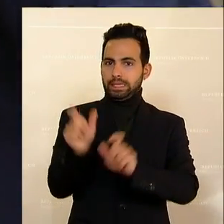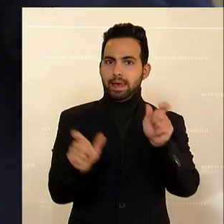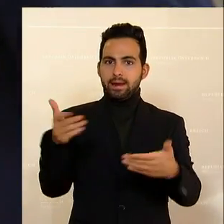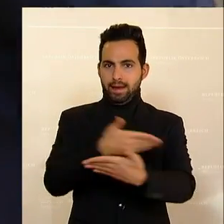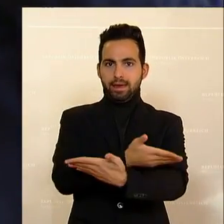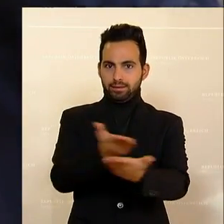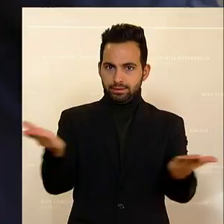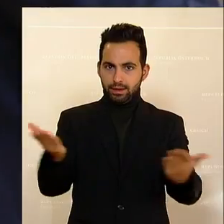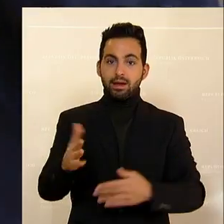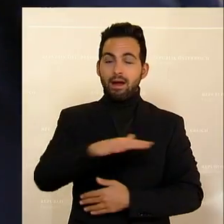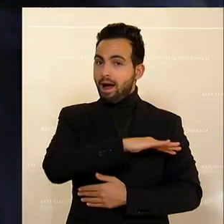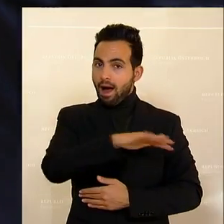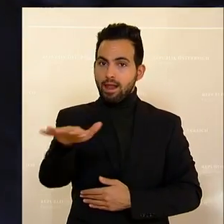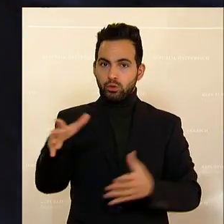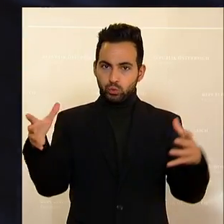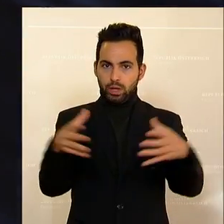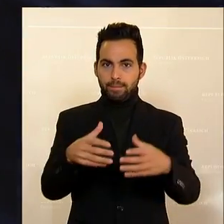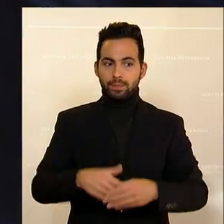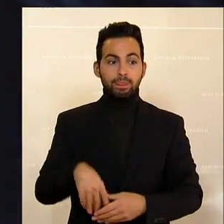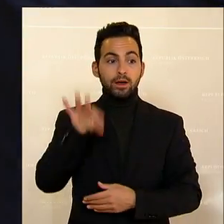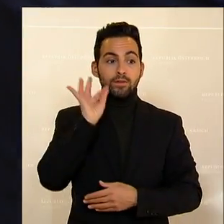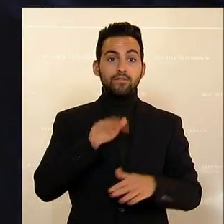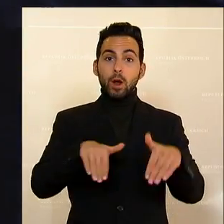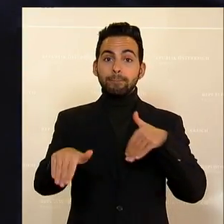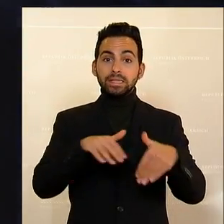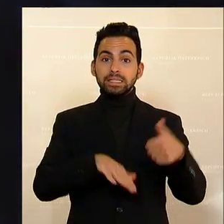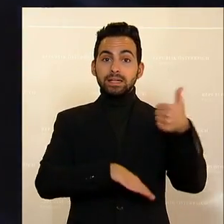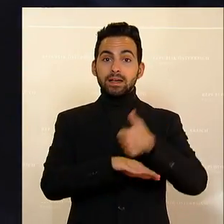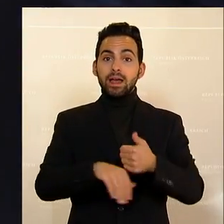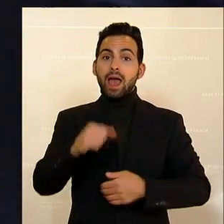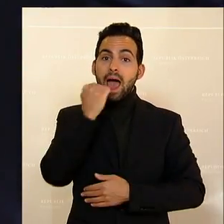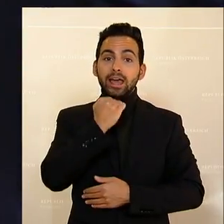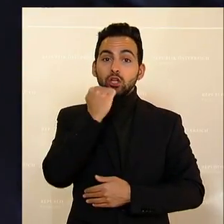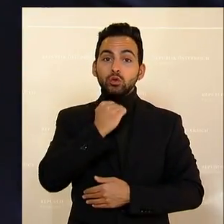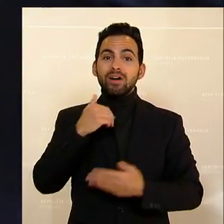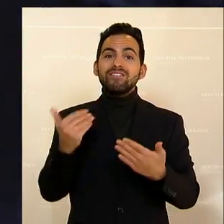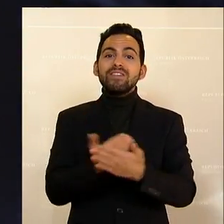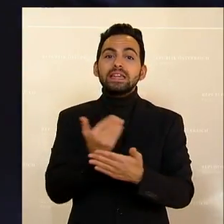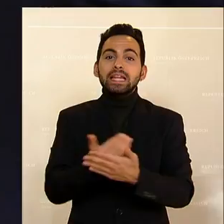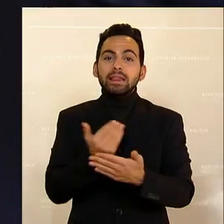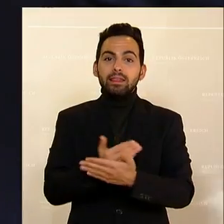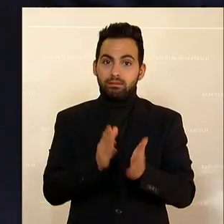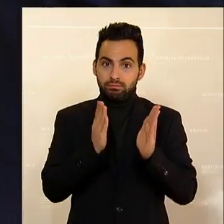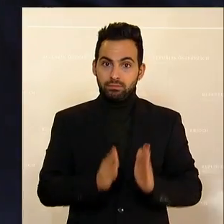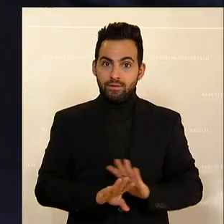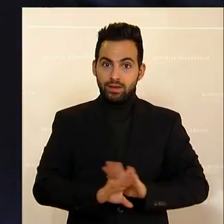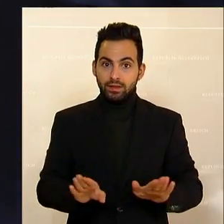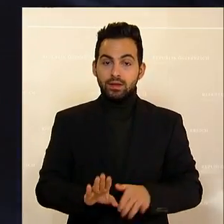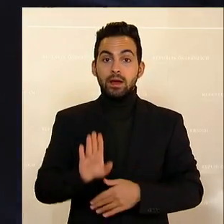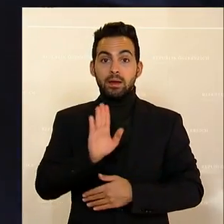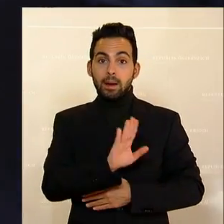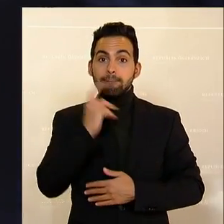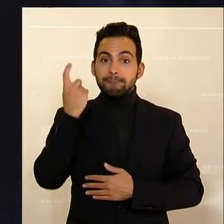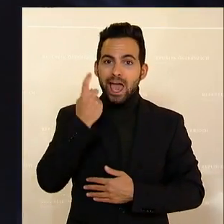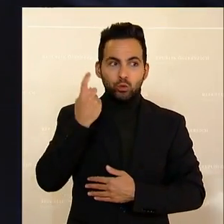und Österreicher alle zusammen. Die Frau Ministerin ist die Eigentümervertreterin. Und die Meinung, die sie